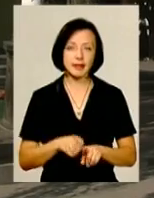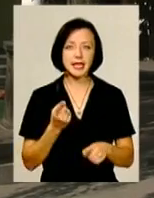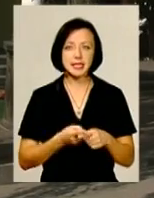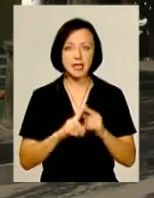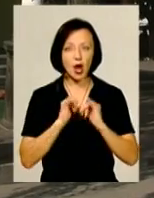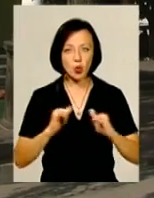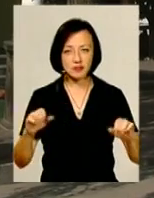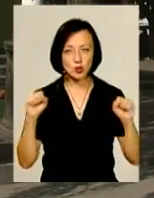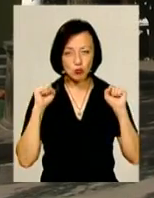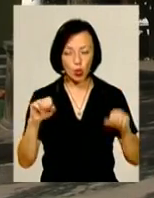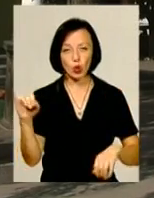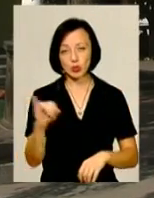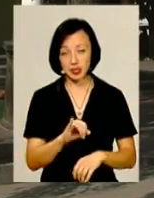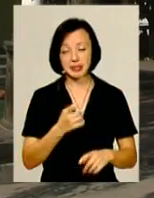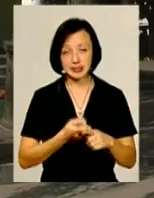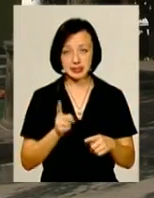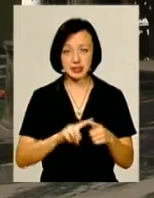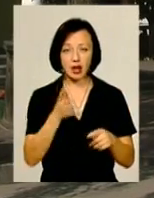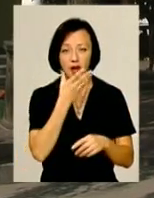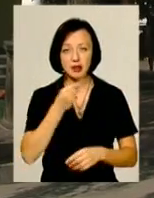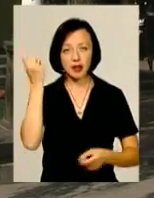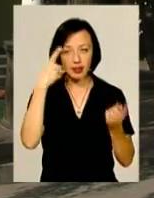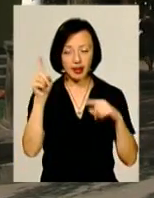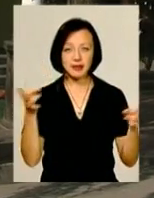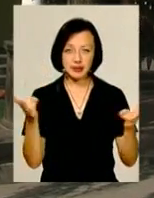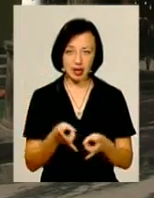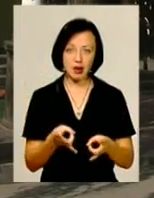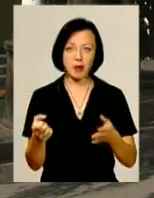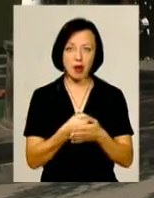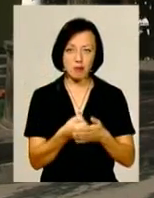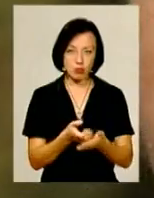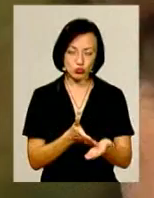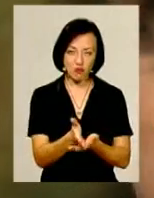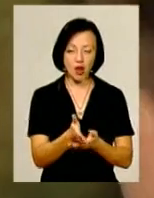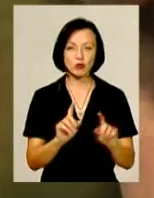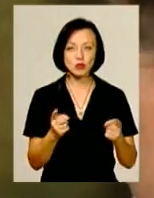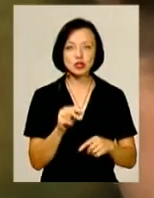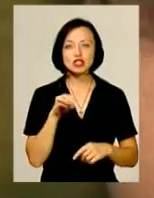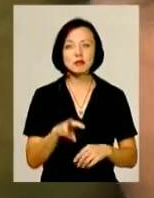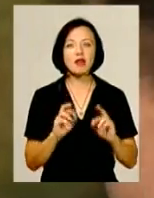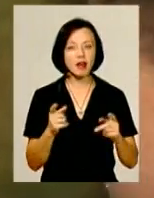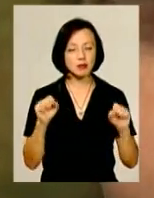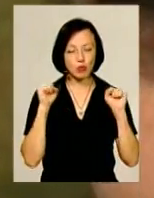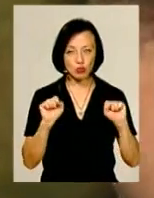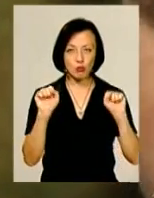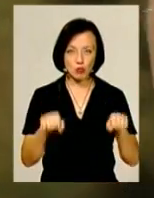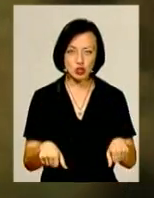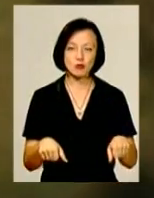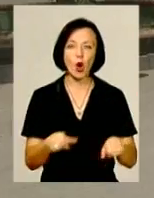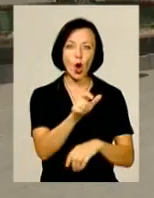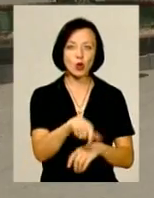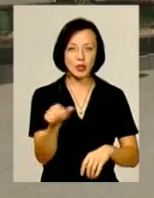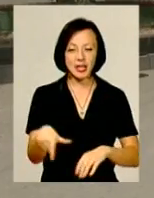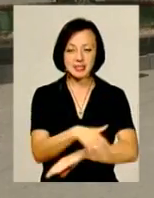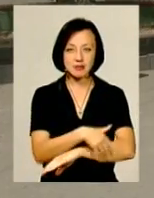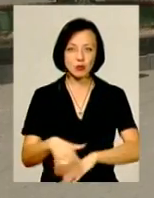Це розвиток спорту, це гарна ідія і треба її просувати. Тому що чим, як не спортом, ми можемо, скажімо, людей